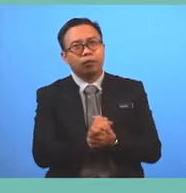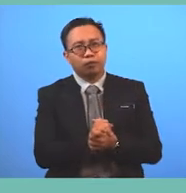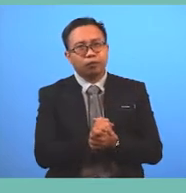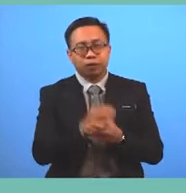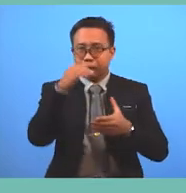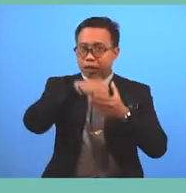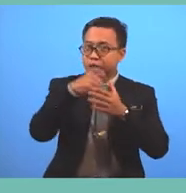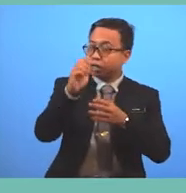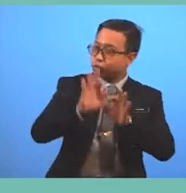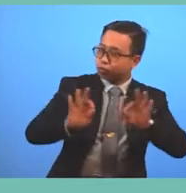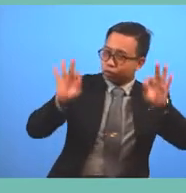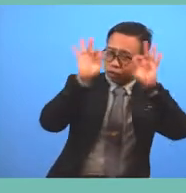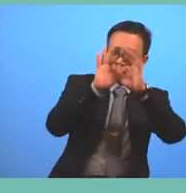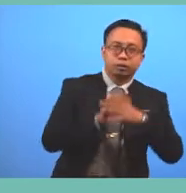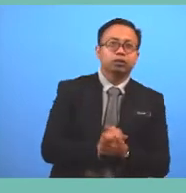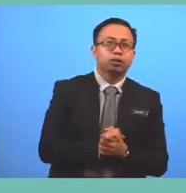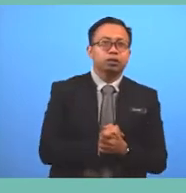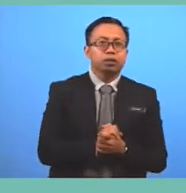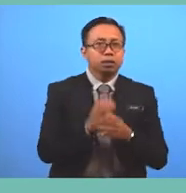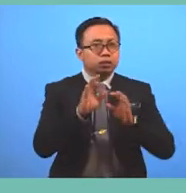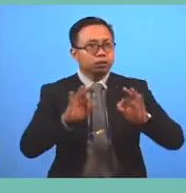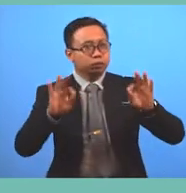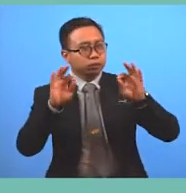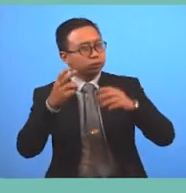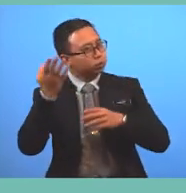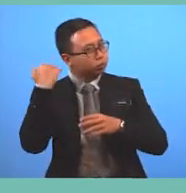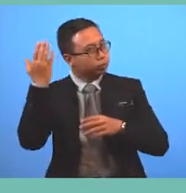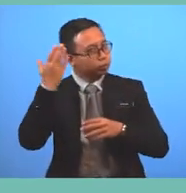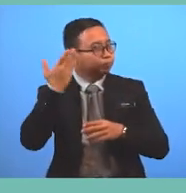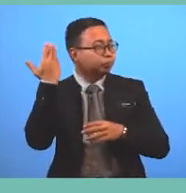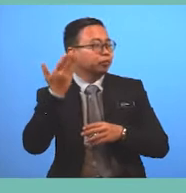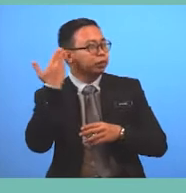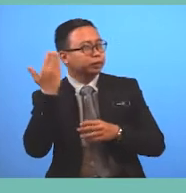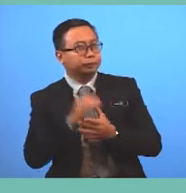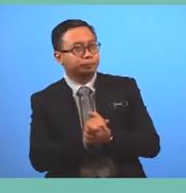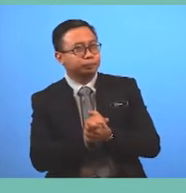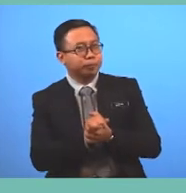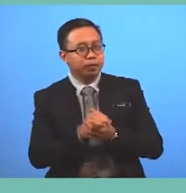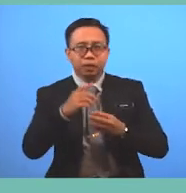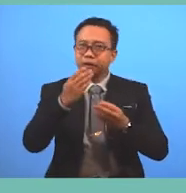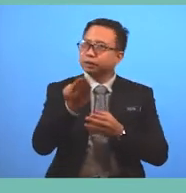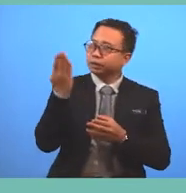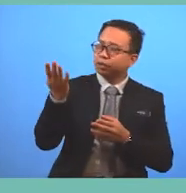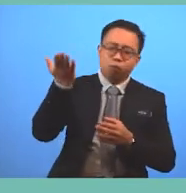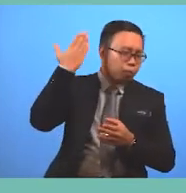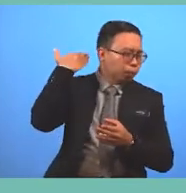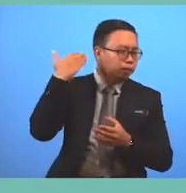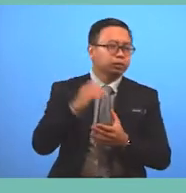happen in the story Historical Representation of things from the past